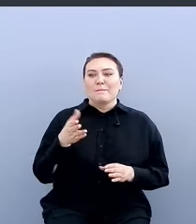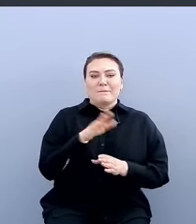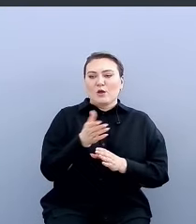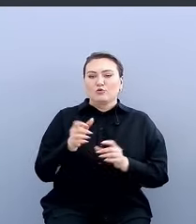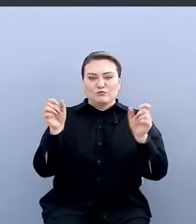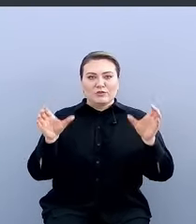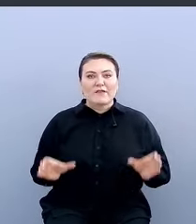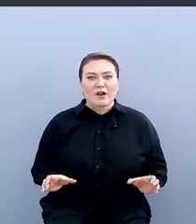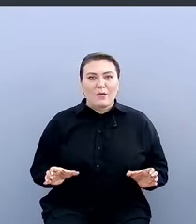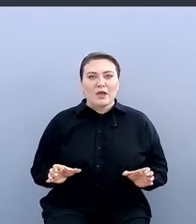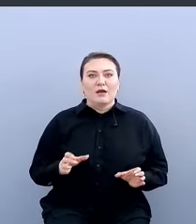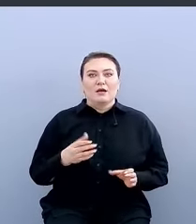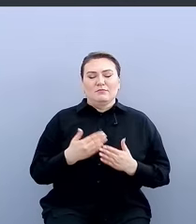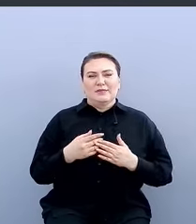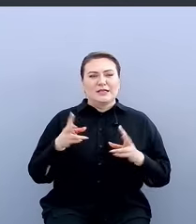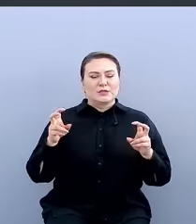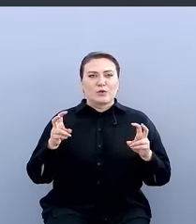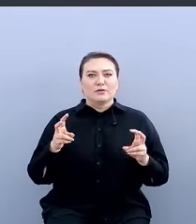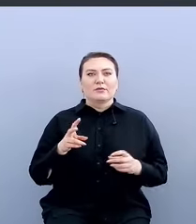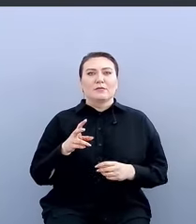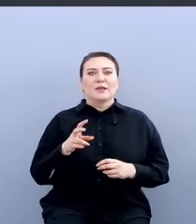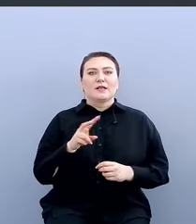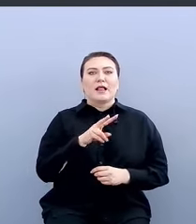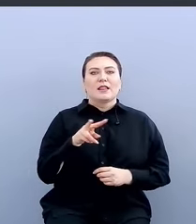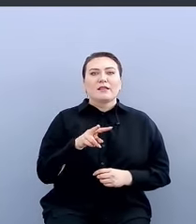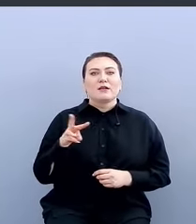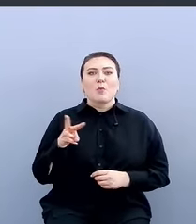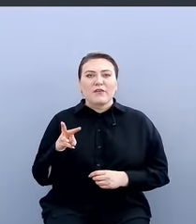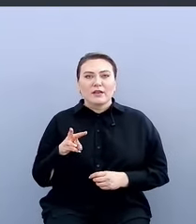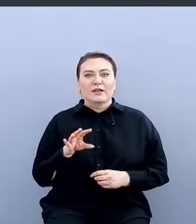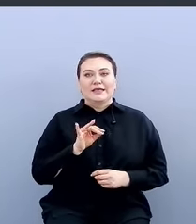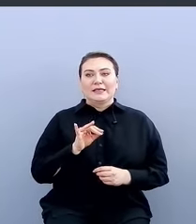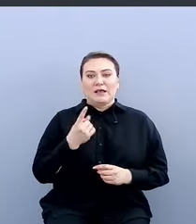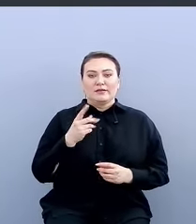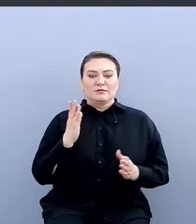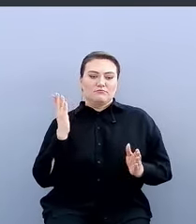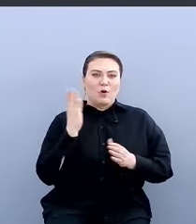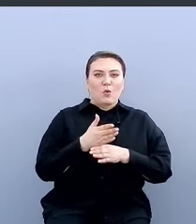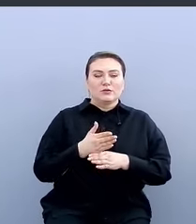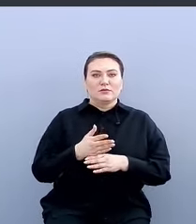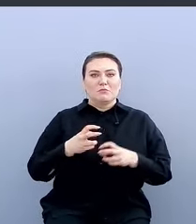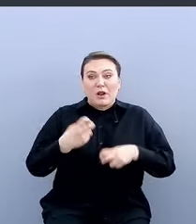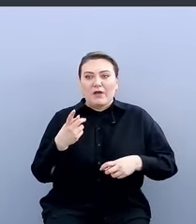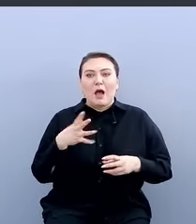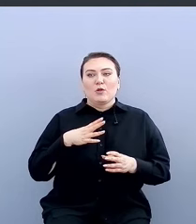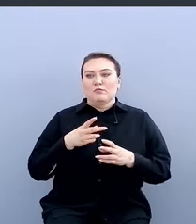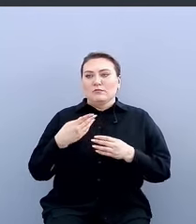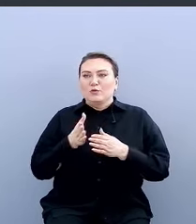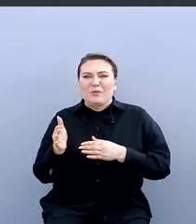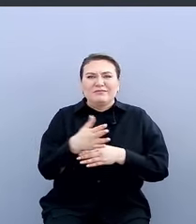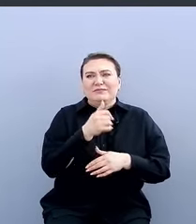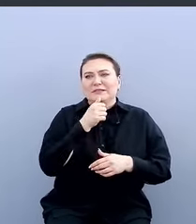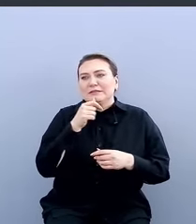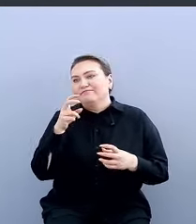что есть такое понятие, да, lateral movement, один хост проломил, и, соответственно, по другим хостам теперь ходишь, плохо,